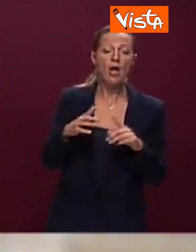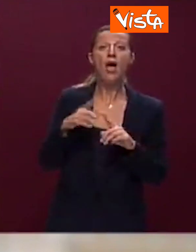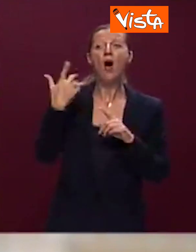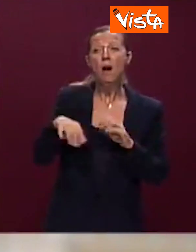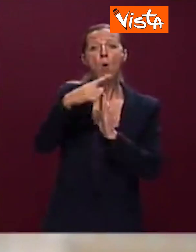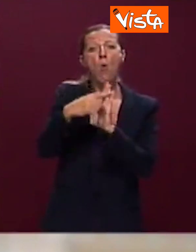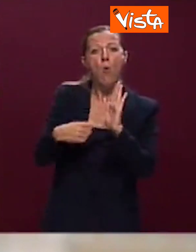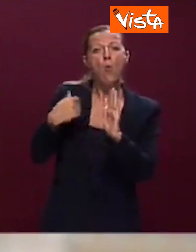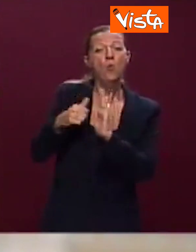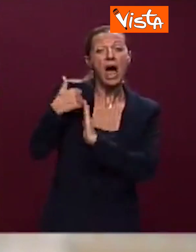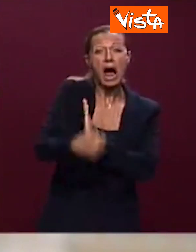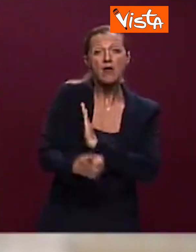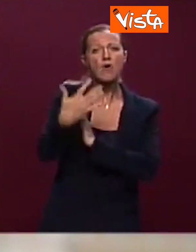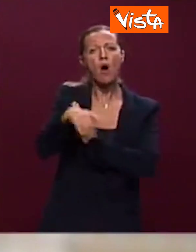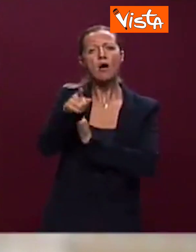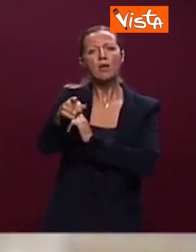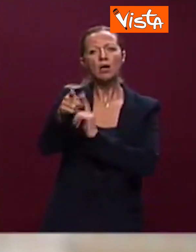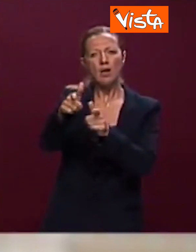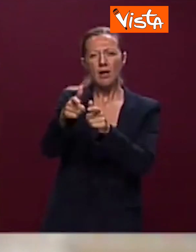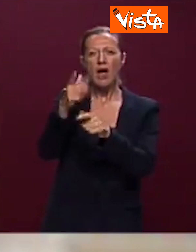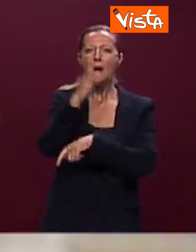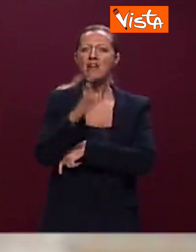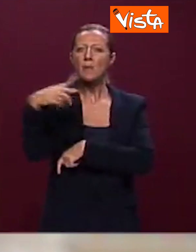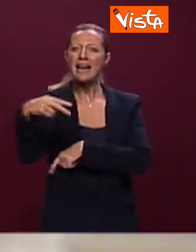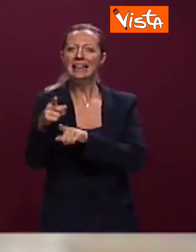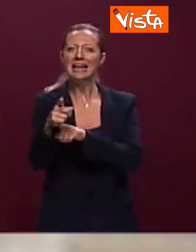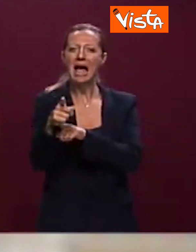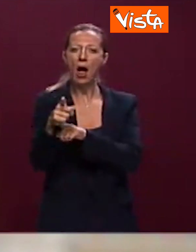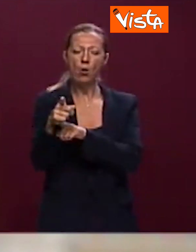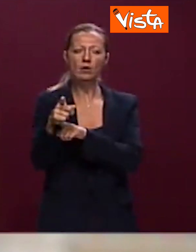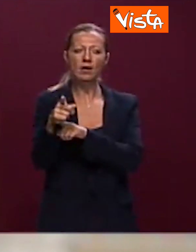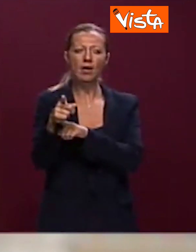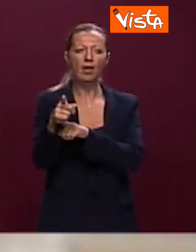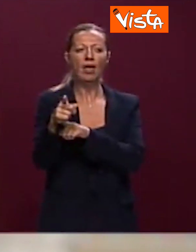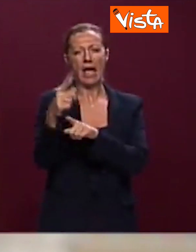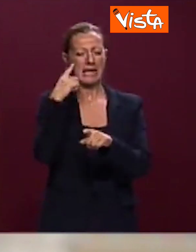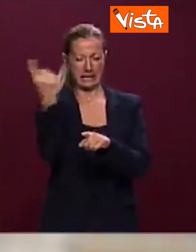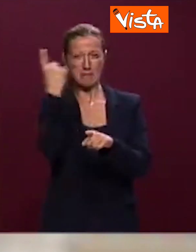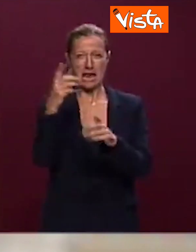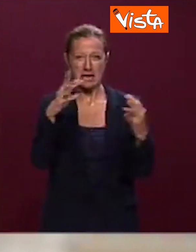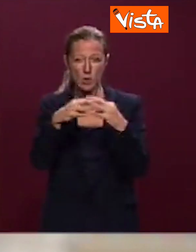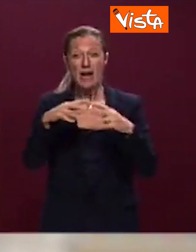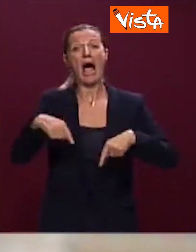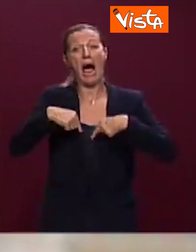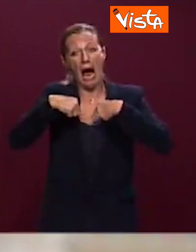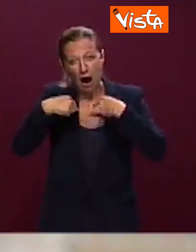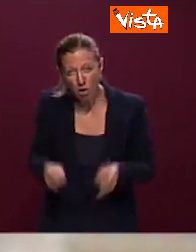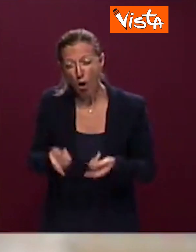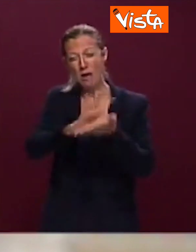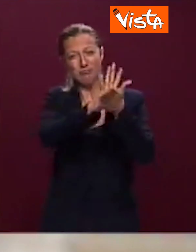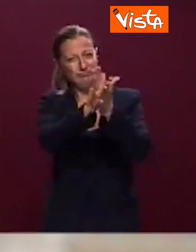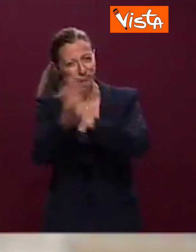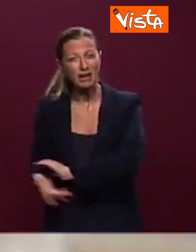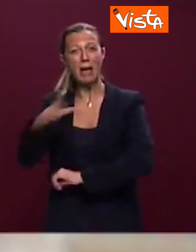12 mesi che la reazione del criminale di guerra Benjamin Netanyahu mette in atto un genocidio sulla pelle del popolo